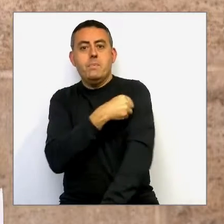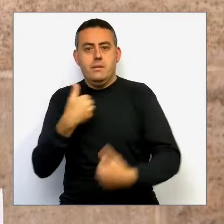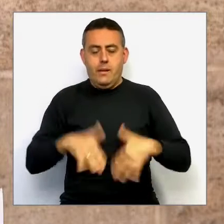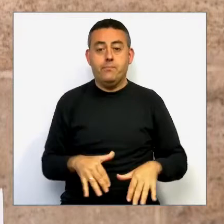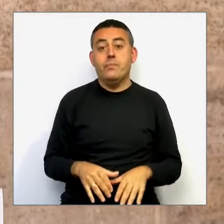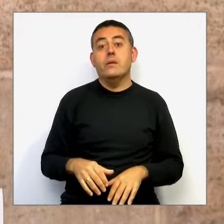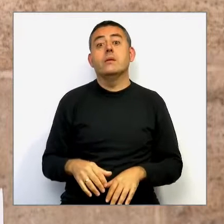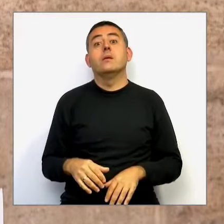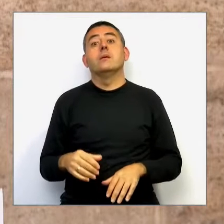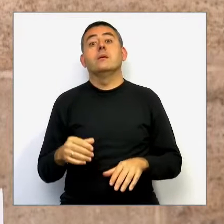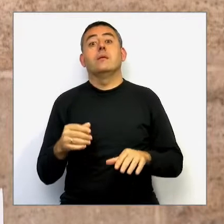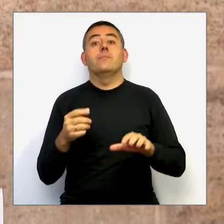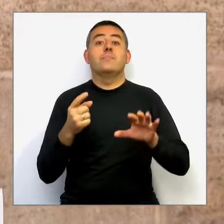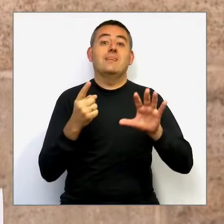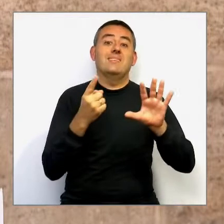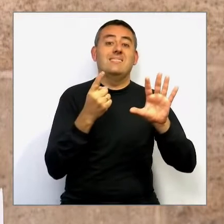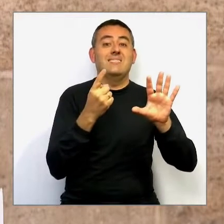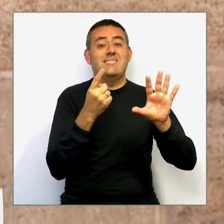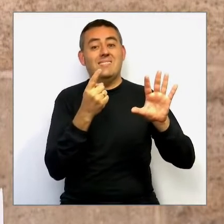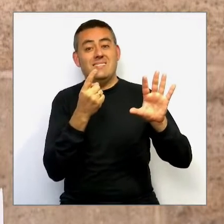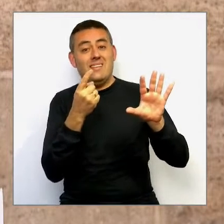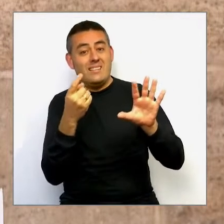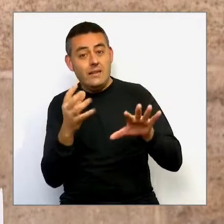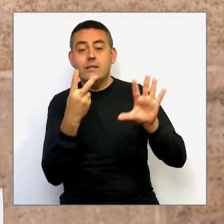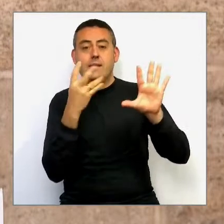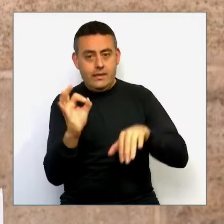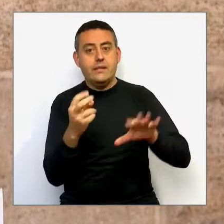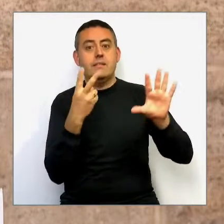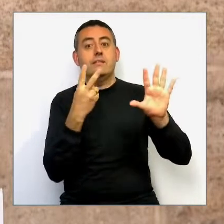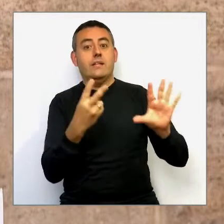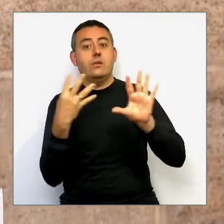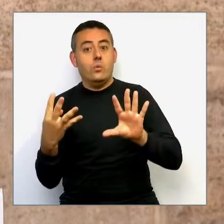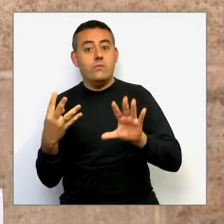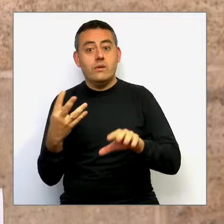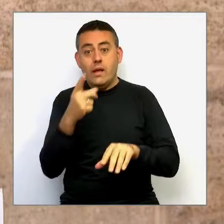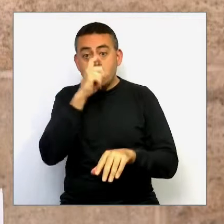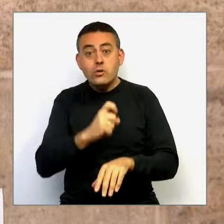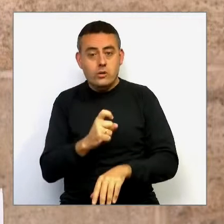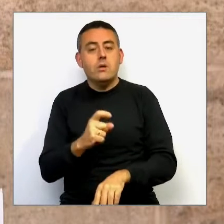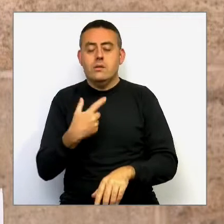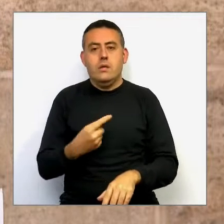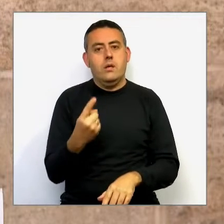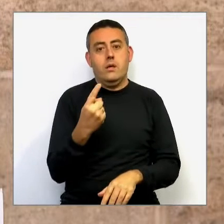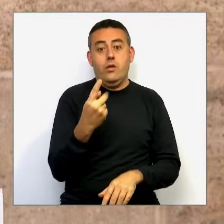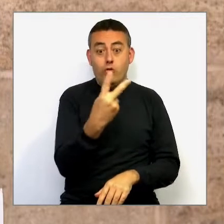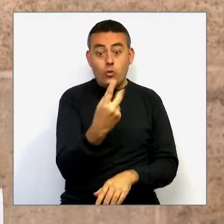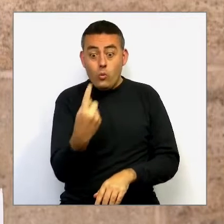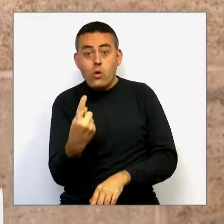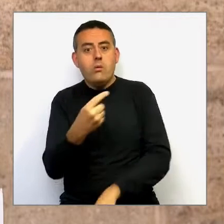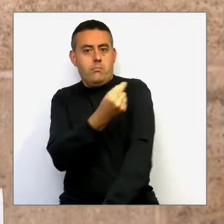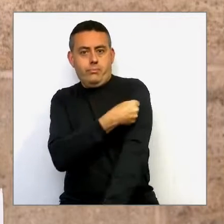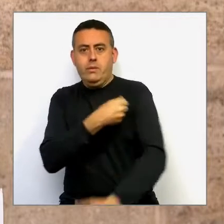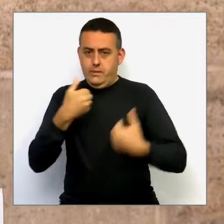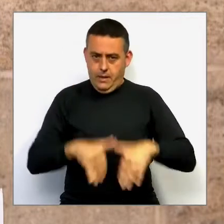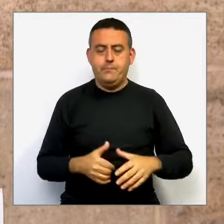60 a 69 anys, un de cada tres ja ha rebut la primera dosi. Més d'un milió de valencians,